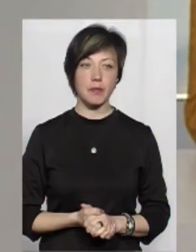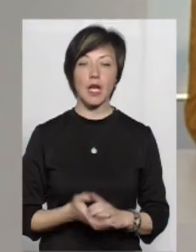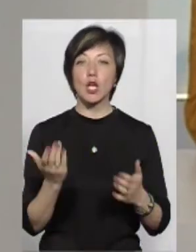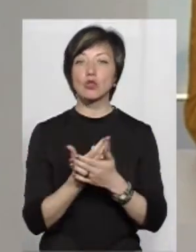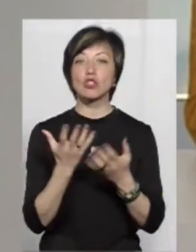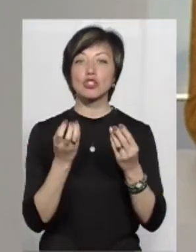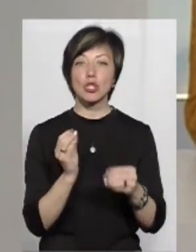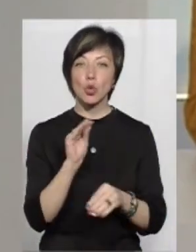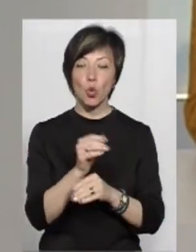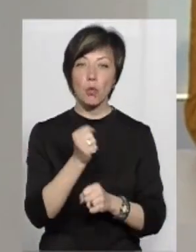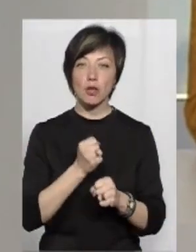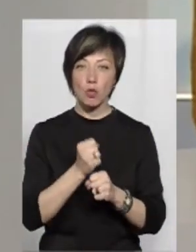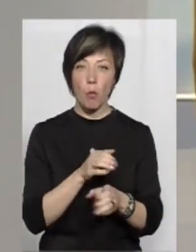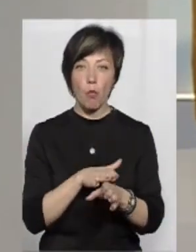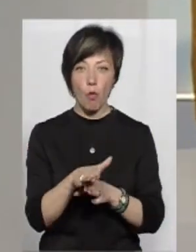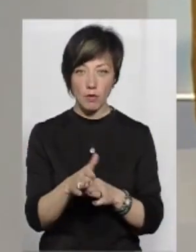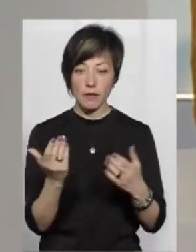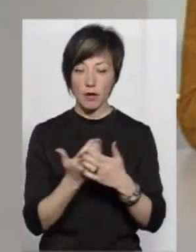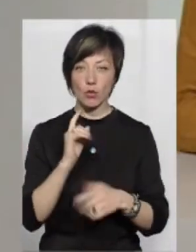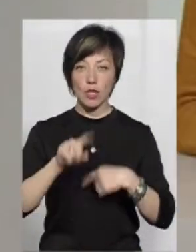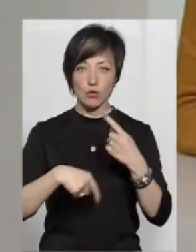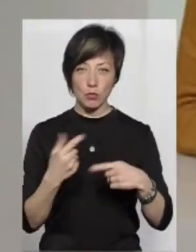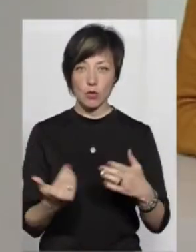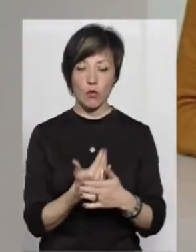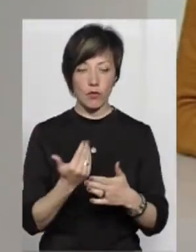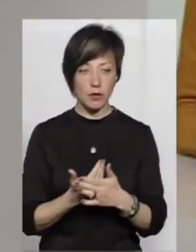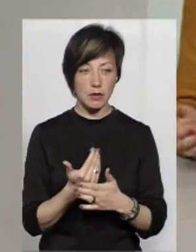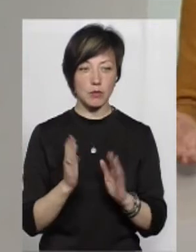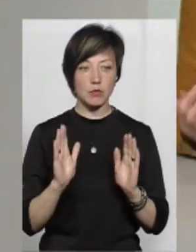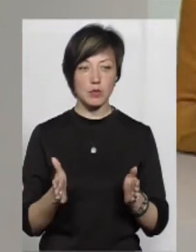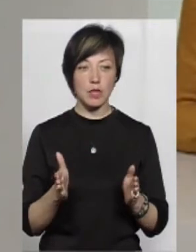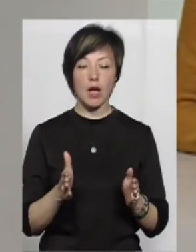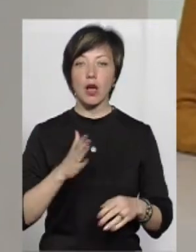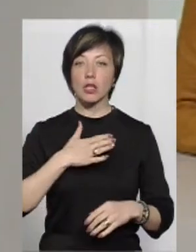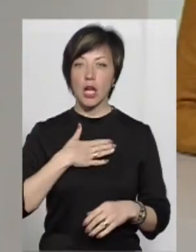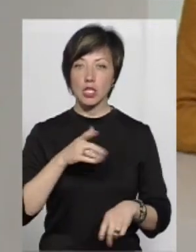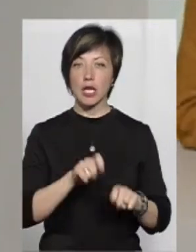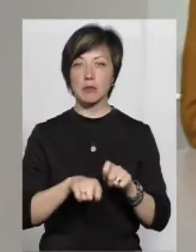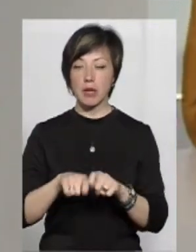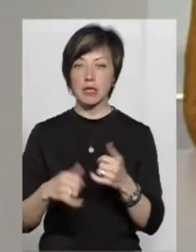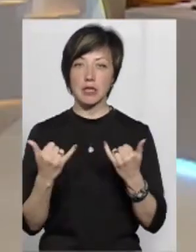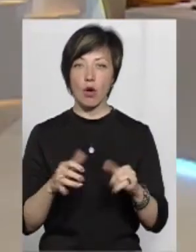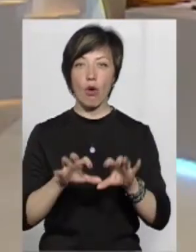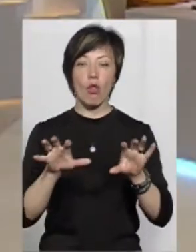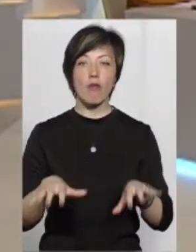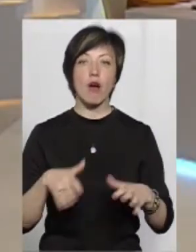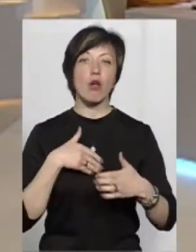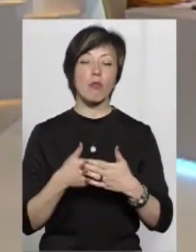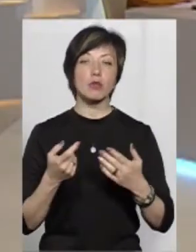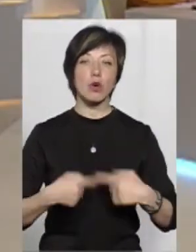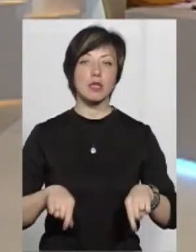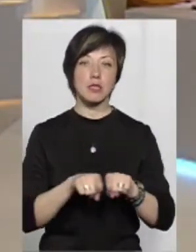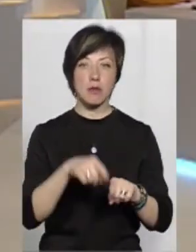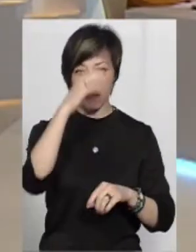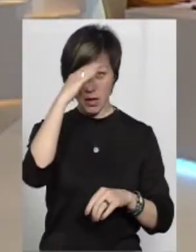Сюжет ще допрацьовується. Повна його версія буде у наступному випуску новин. Наші експерти нині – голова громадської